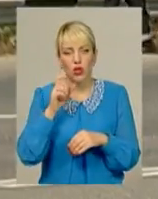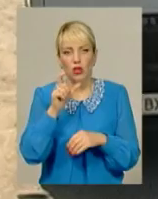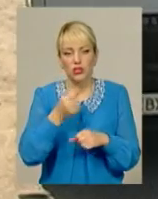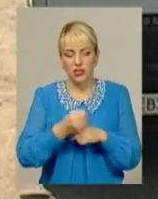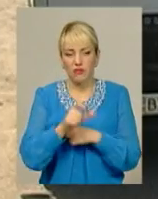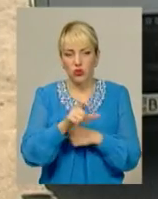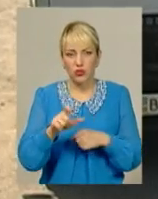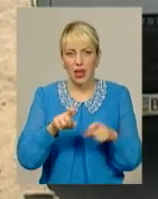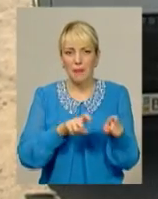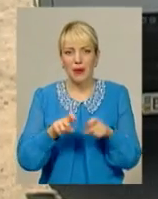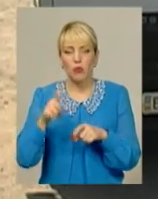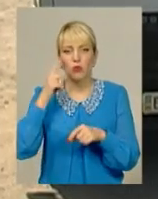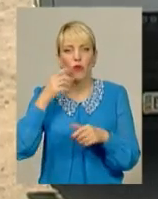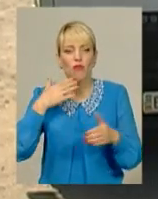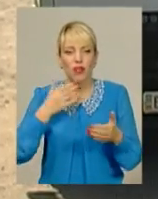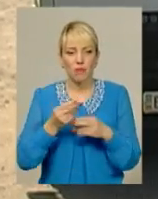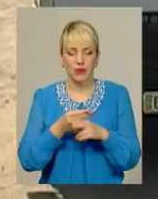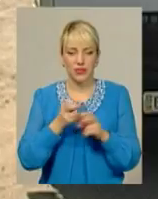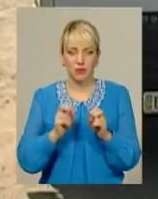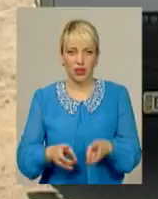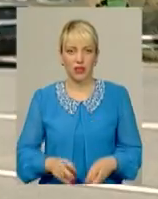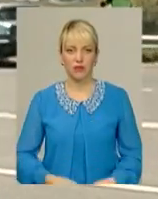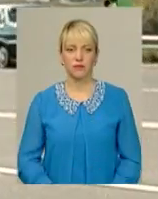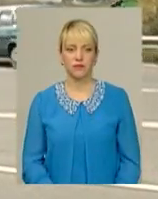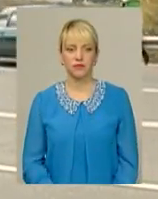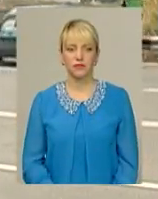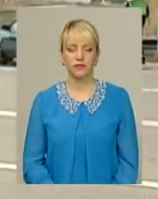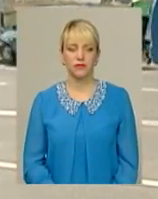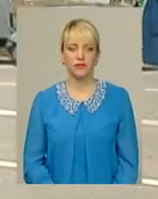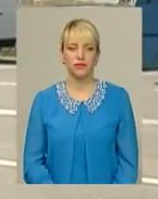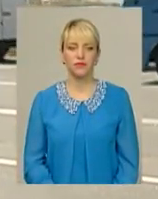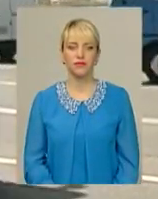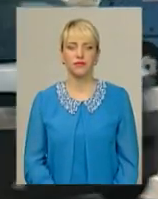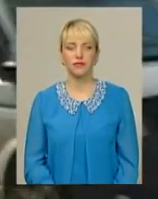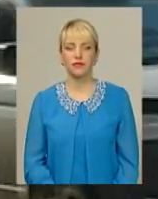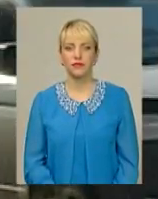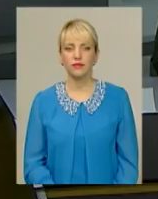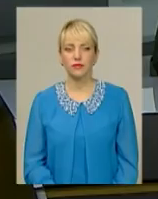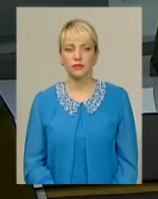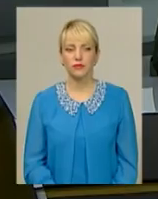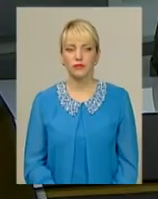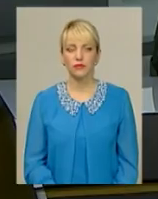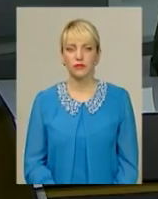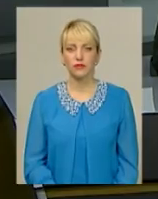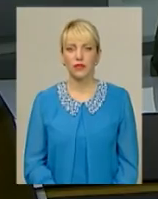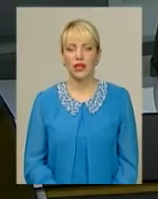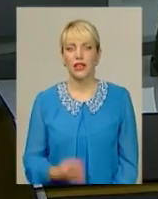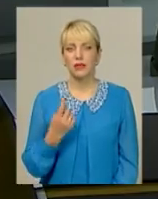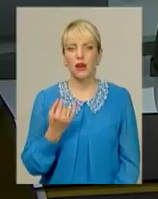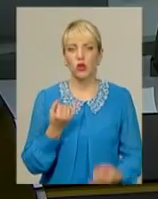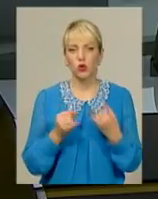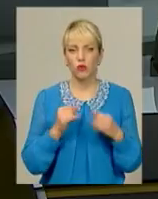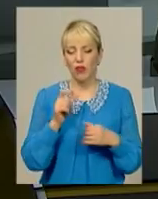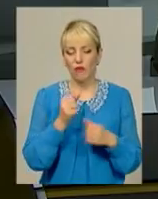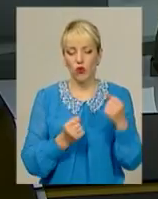яку не надто дбають, особливо нелегали. Тетяна Пресикар, Віктор Кривий для інформаційного випуску. З 1 жовтня